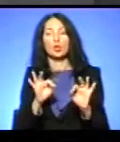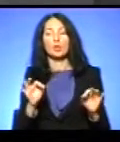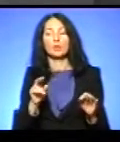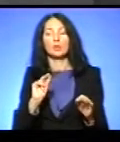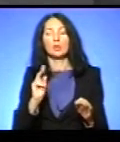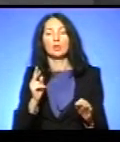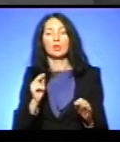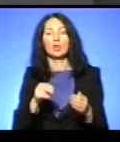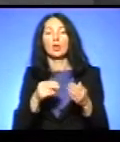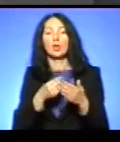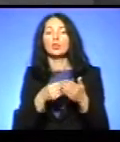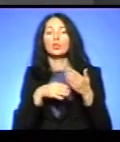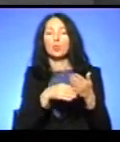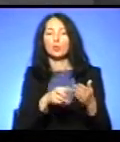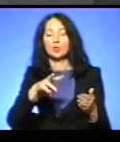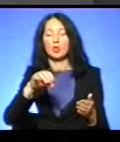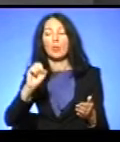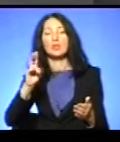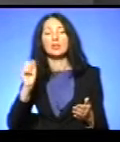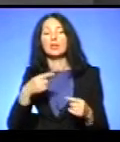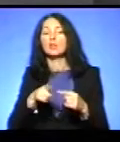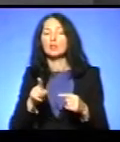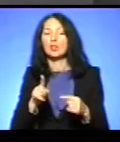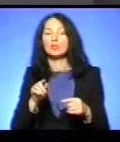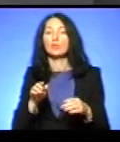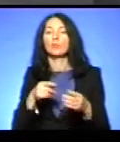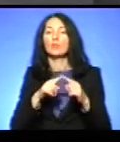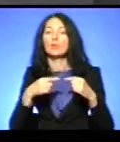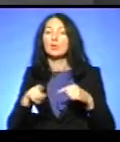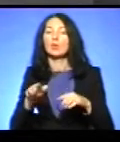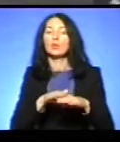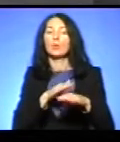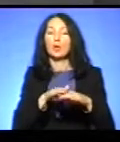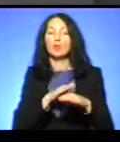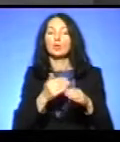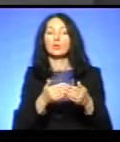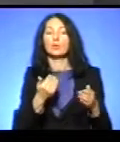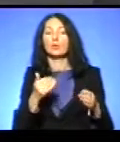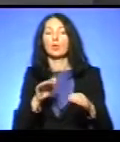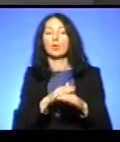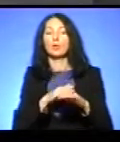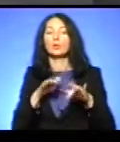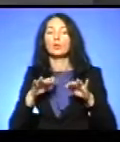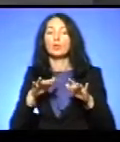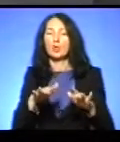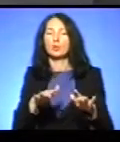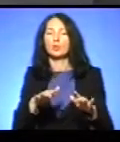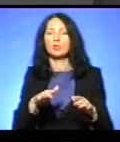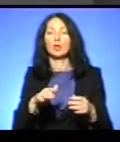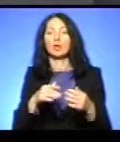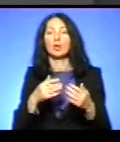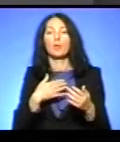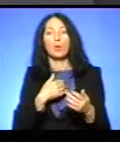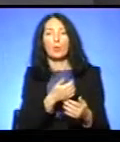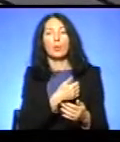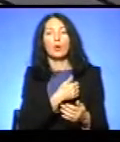чим спонсори від мецената відрізняються, чим відрізняється благодійність від благодійної діяльності. І, власне, ми